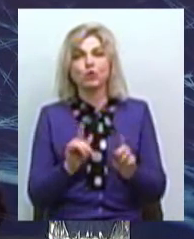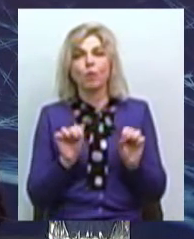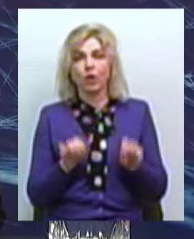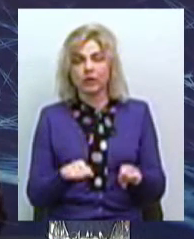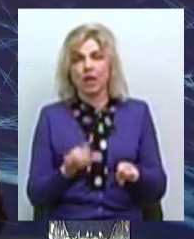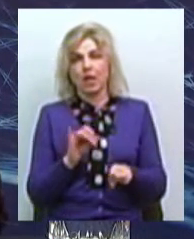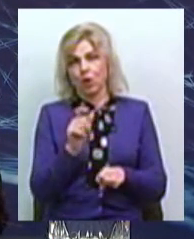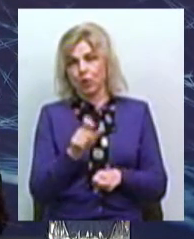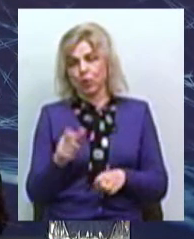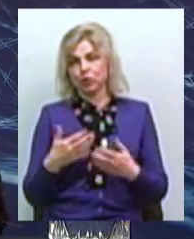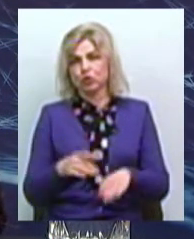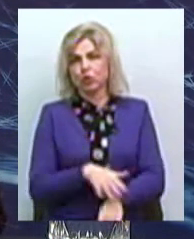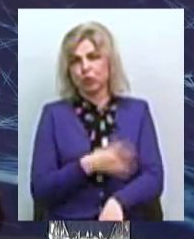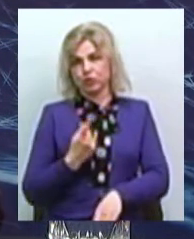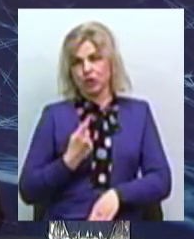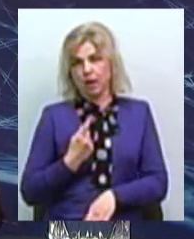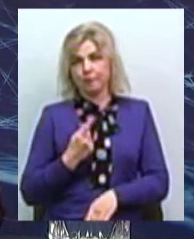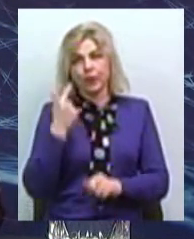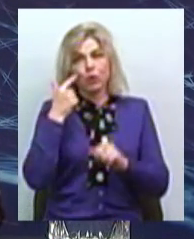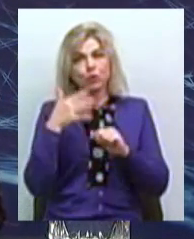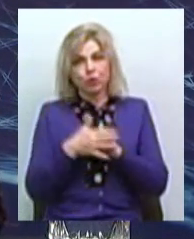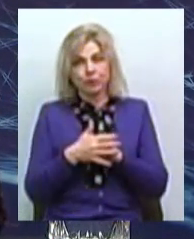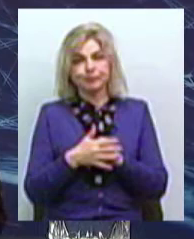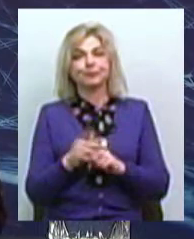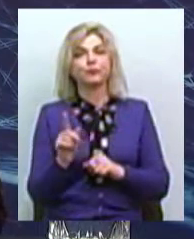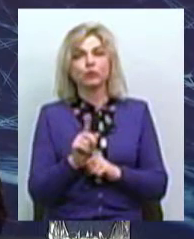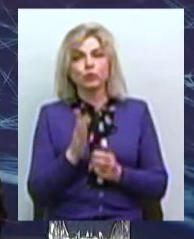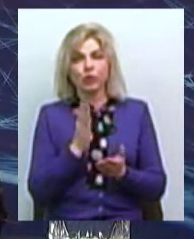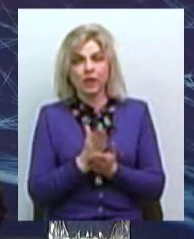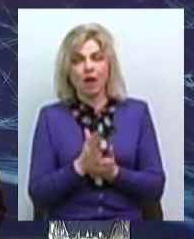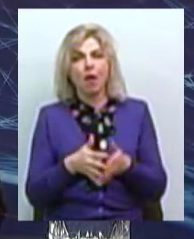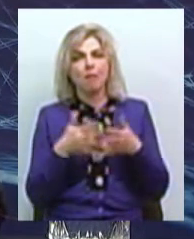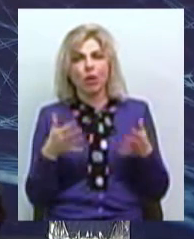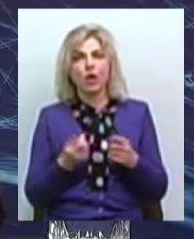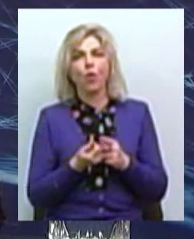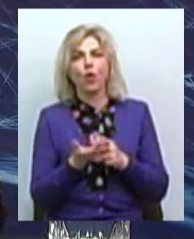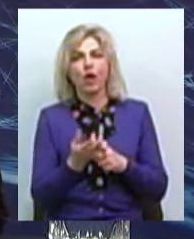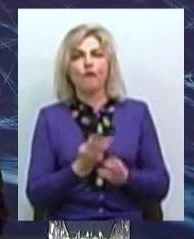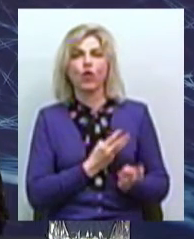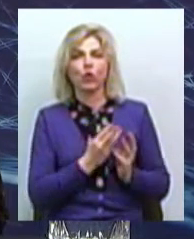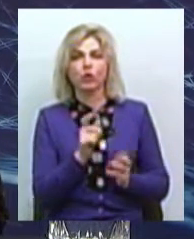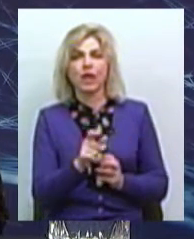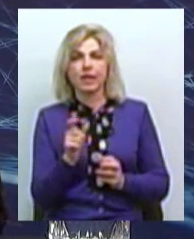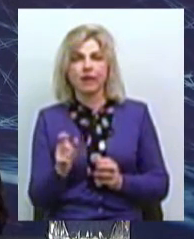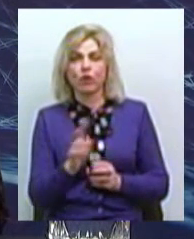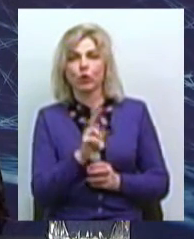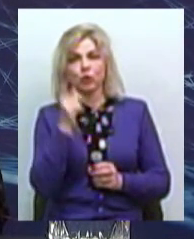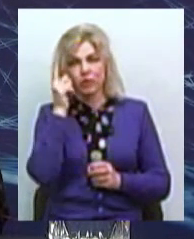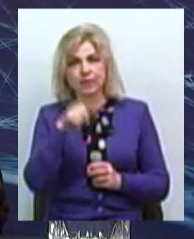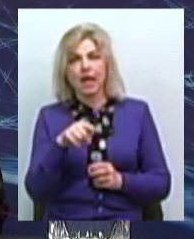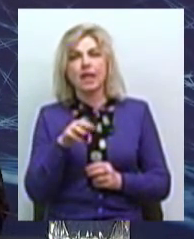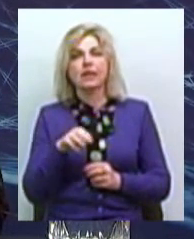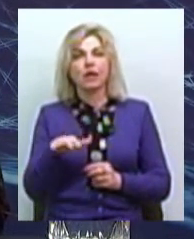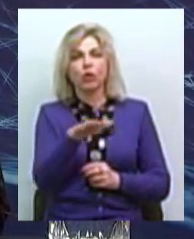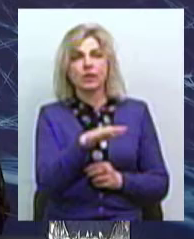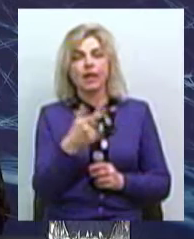певно, люди просто вже зачекалися. І розуміючи це, розуміючи, що є велика кількість волонтерів, які знають територіально, є тварини,